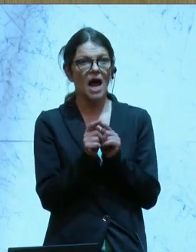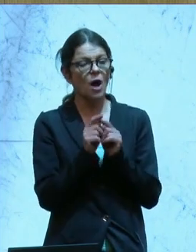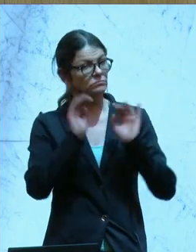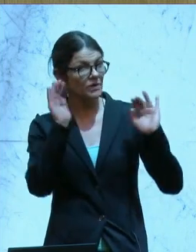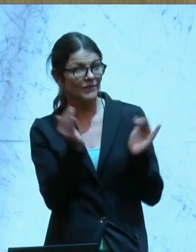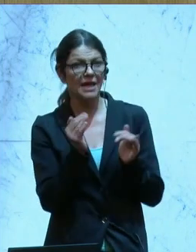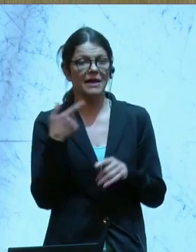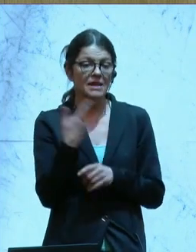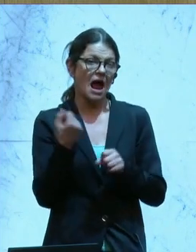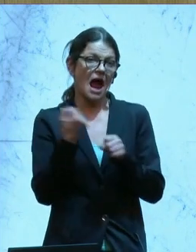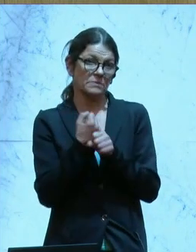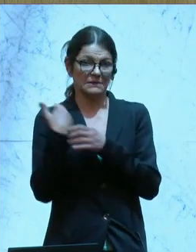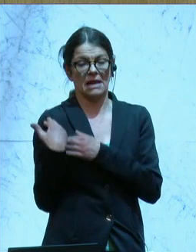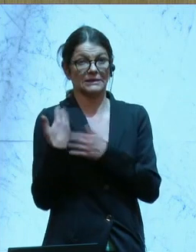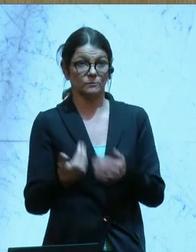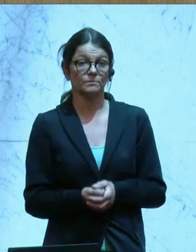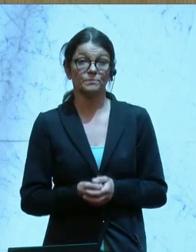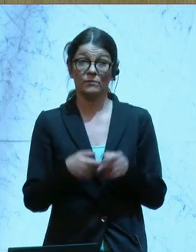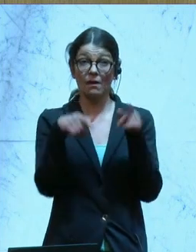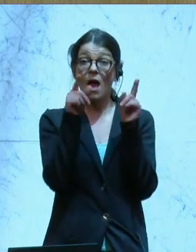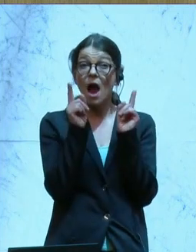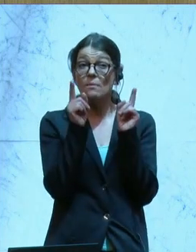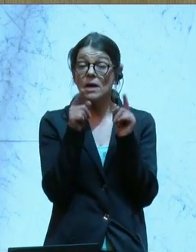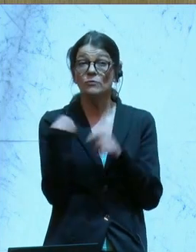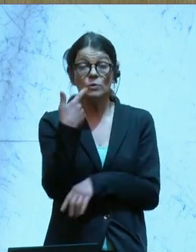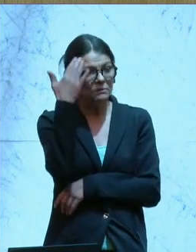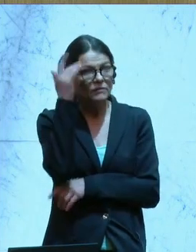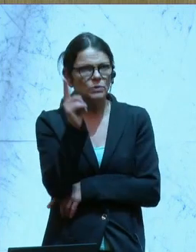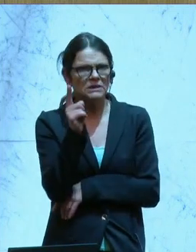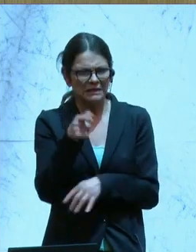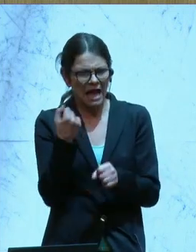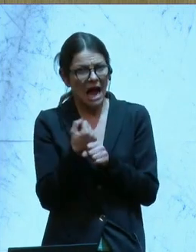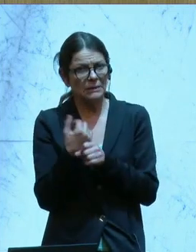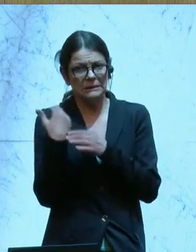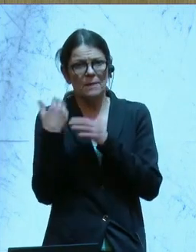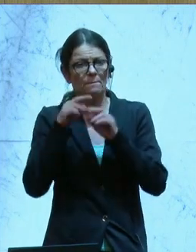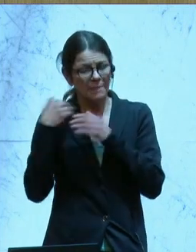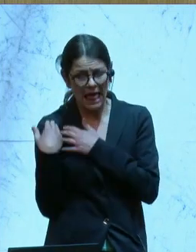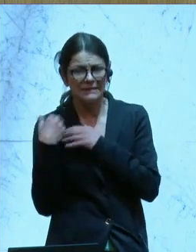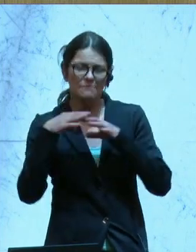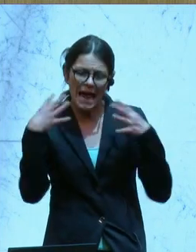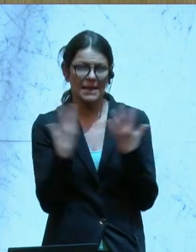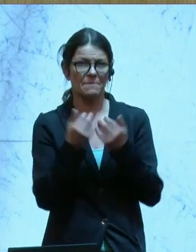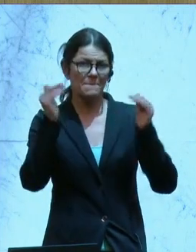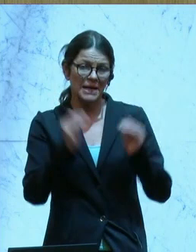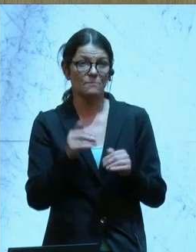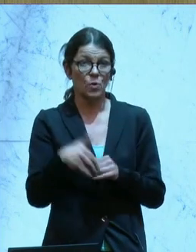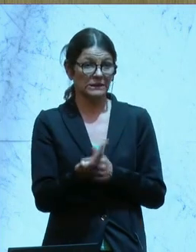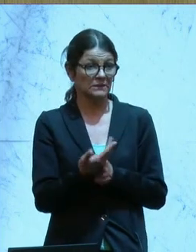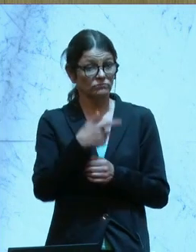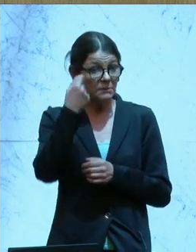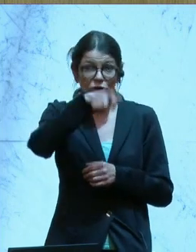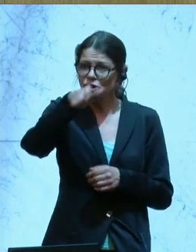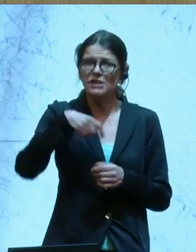Sie insgesamt die Arbeitsbelastung. Uns ist aber auch allen bewusst, um die Arbeitsbelastung insgesamt zu reduzieren, um Ihnen auch